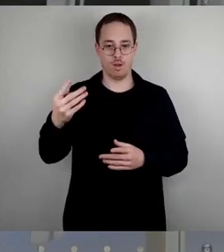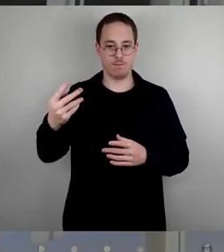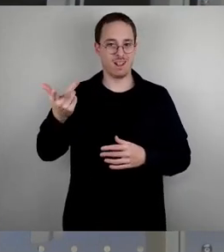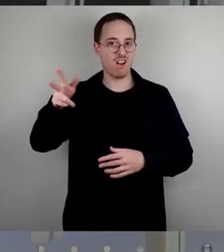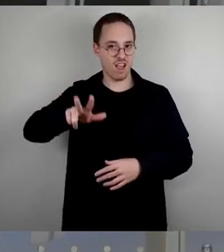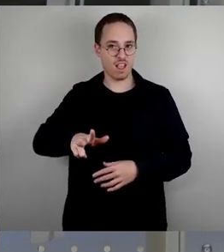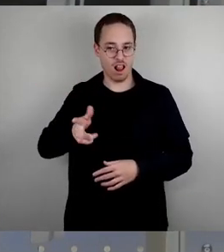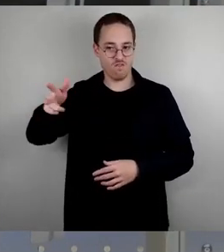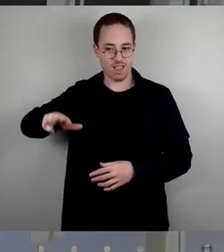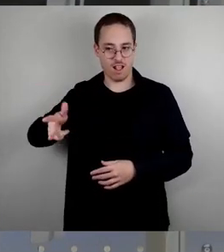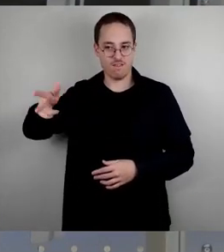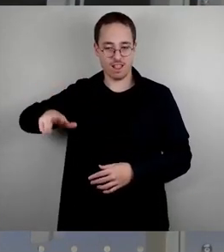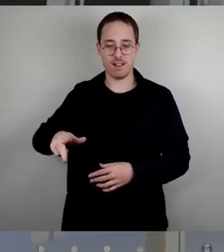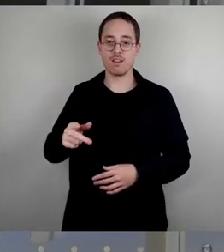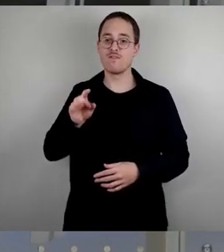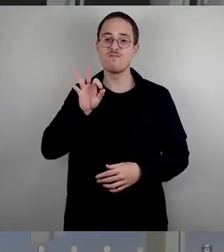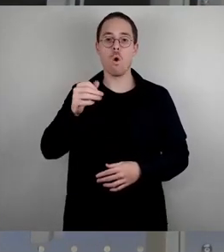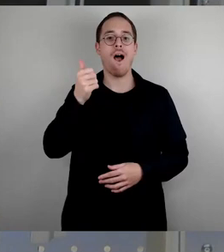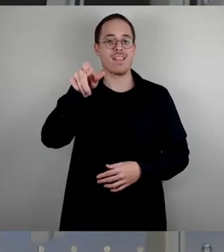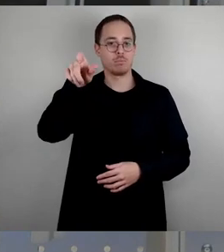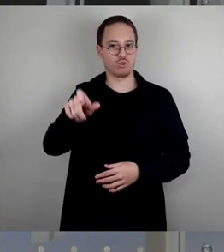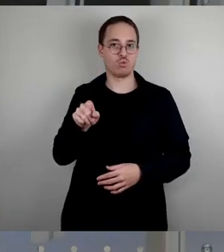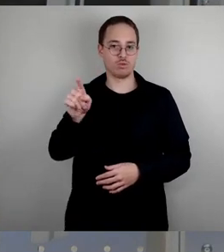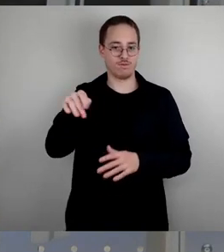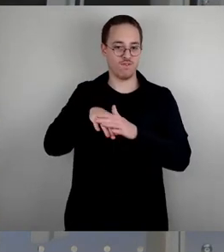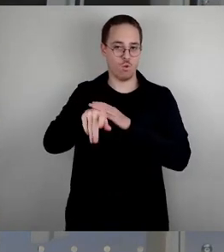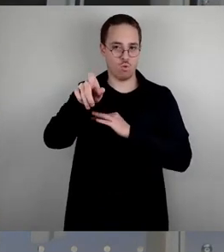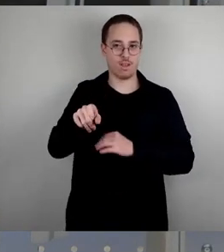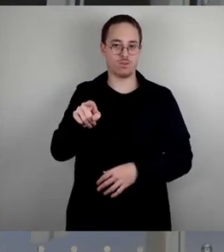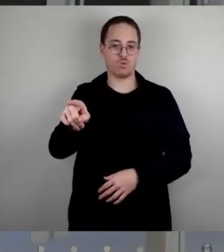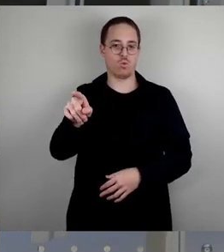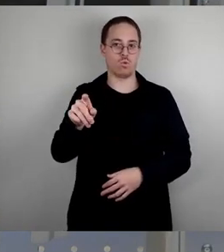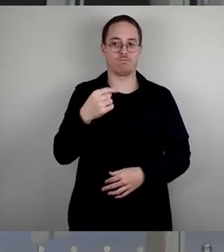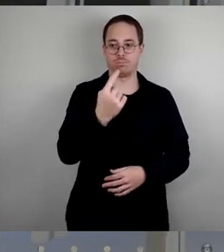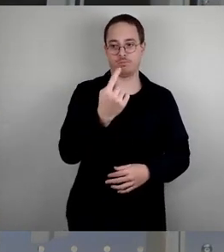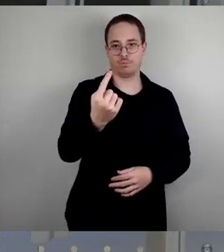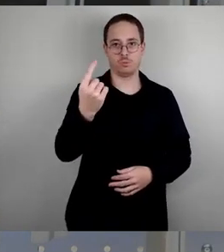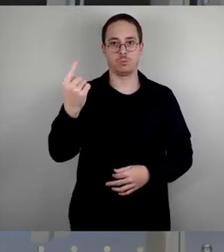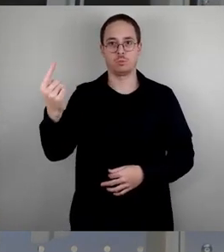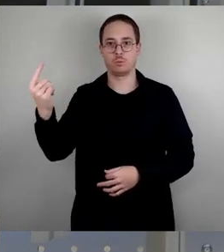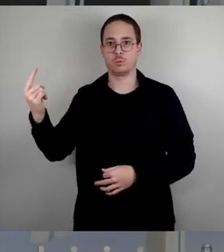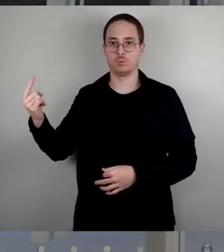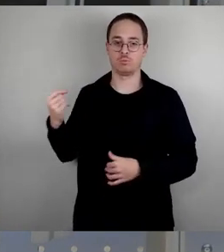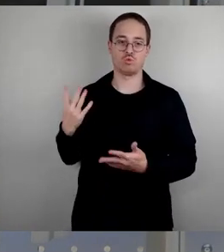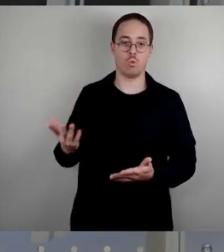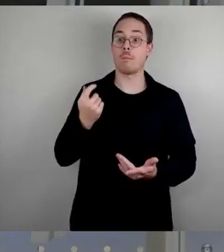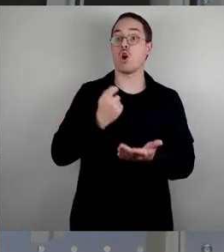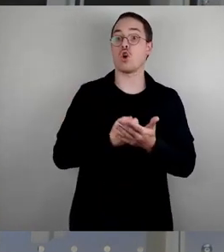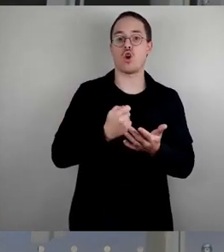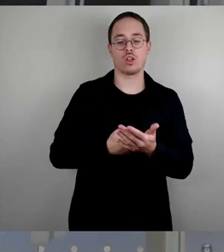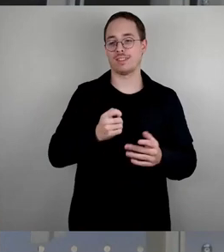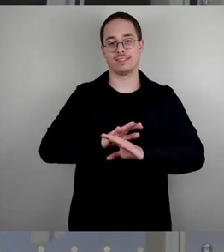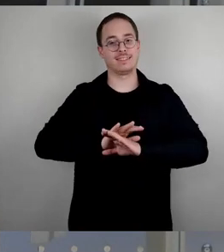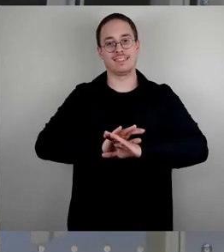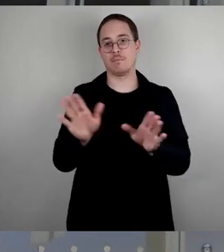geflüchteten Menschen. Doch das deckt unsere Kosten bei Weitem nicht mehr. Der Sozialamtsleiter der Stadt Dresden,